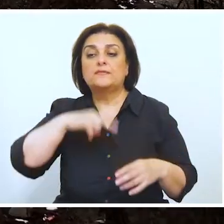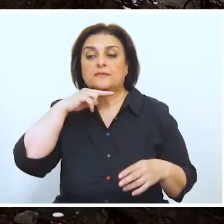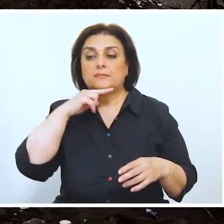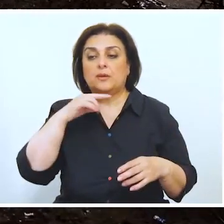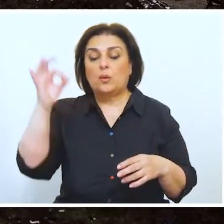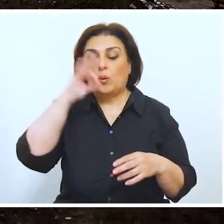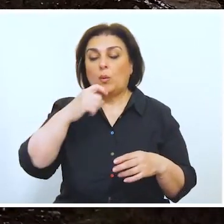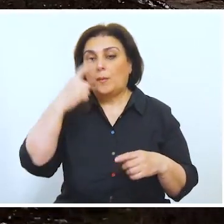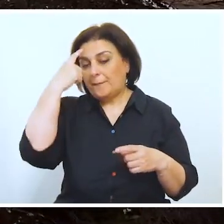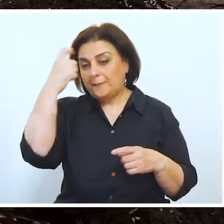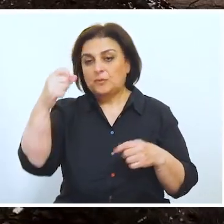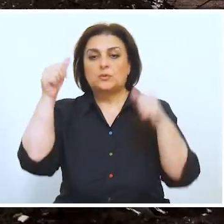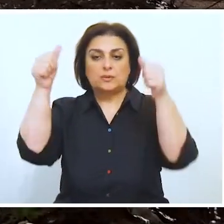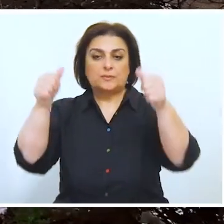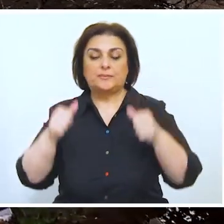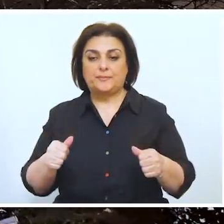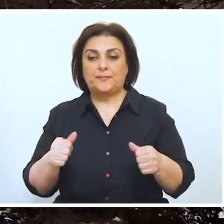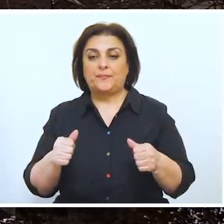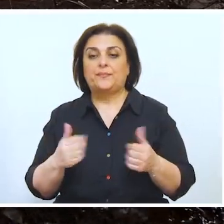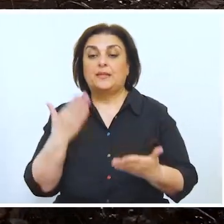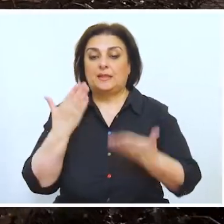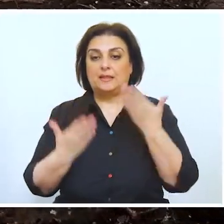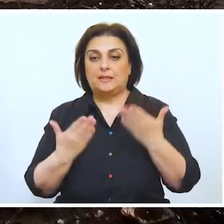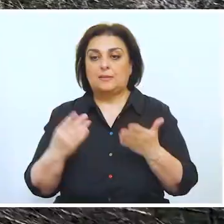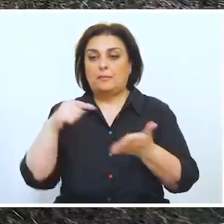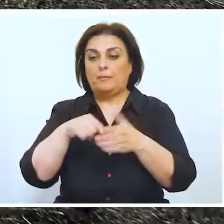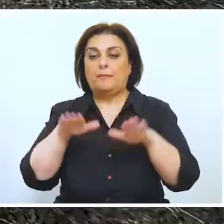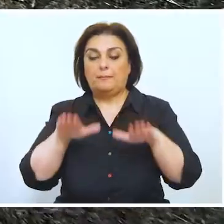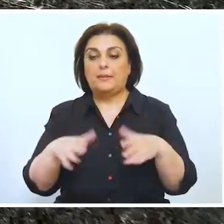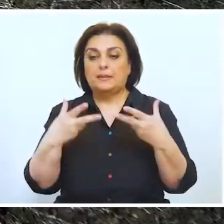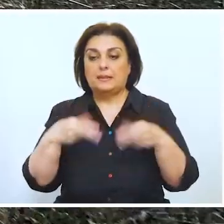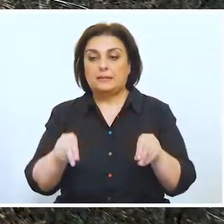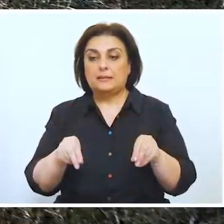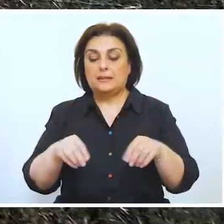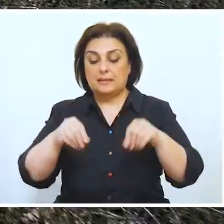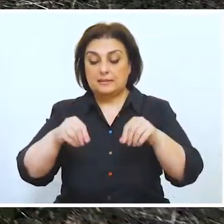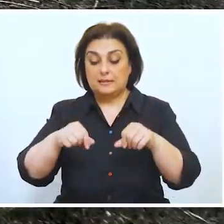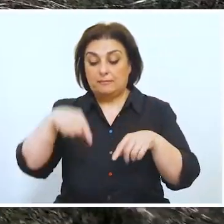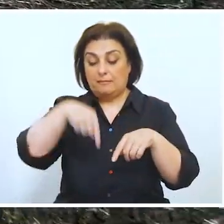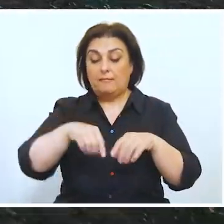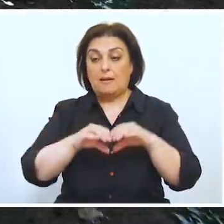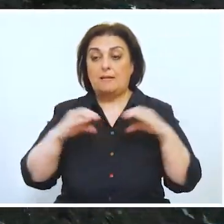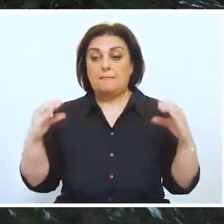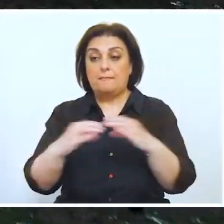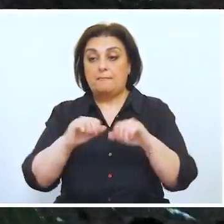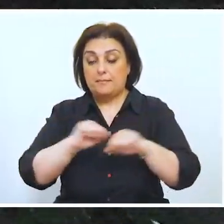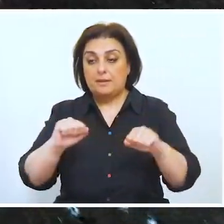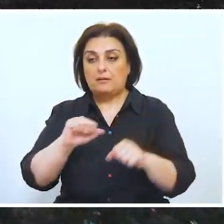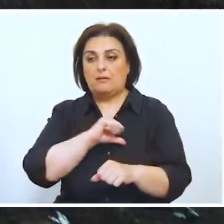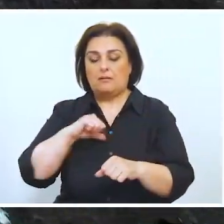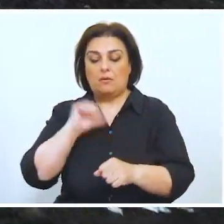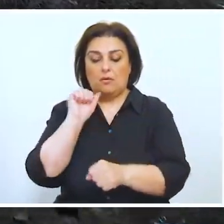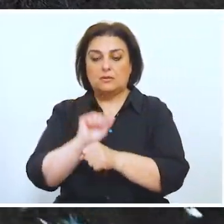təhlükə əlamətlərinə və işarələrə diqqət yetirin. Minalı ərazidə olduğunuzu aşkarlasaz, dərhal dayanın.